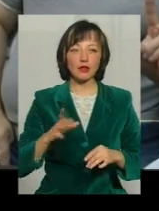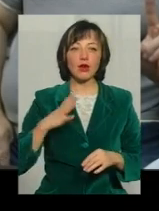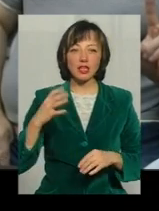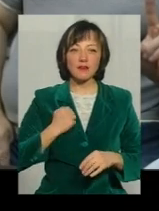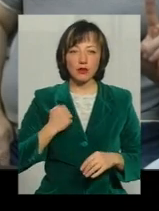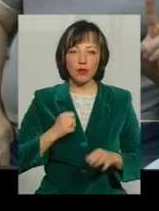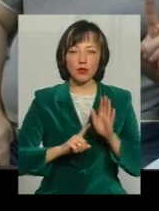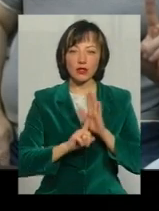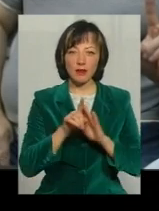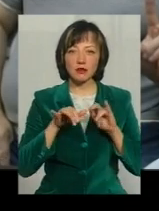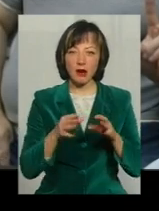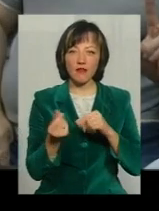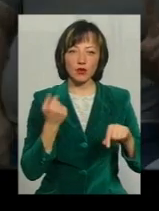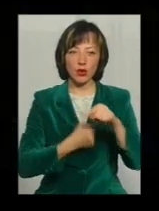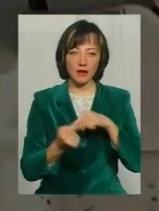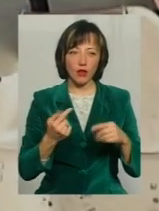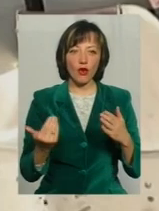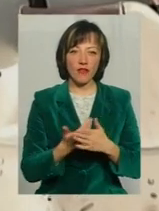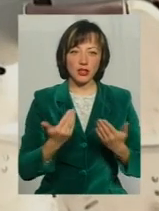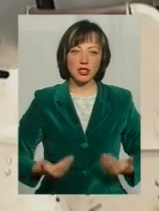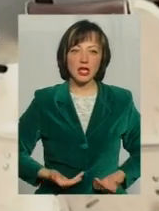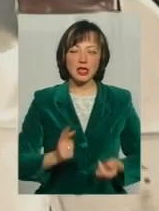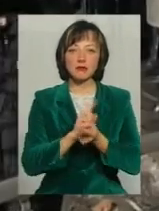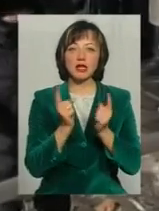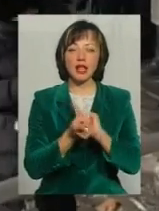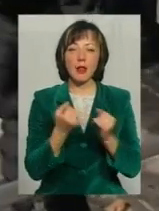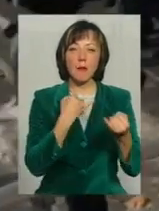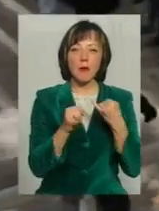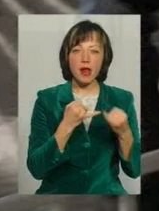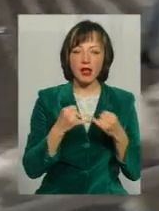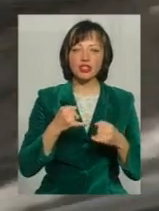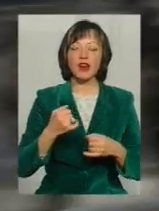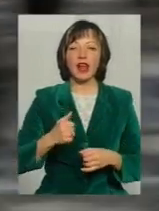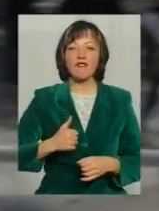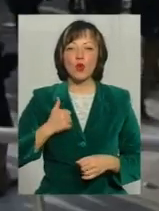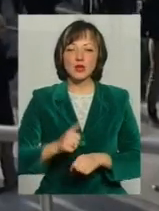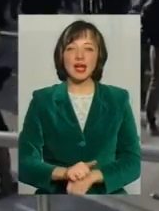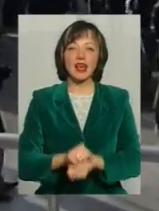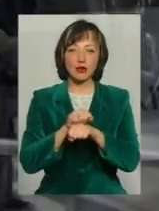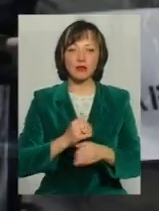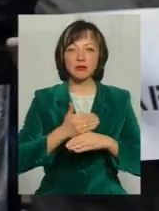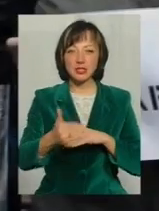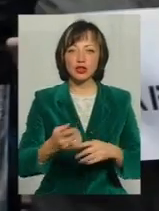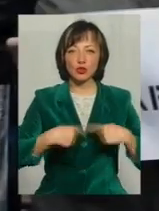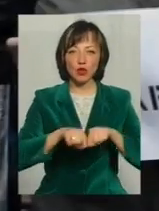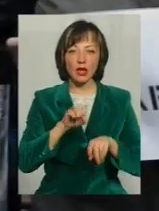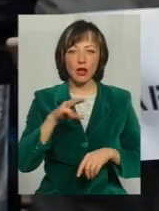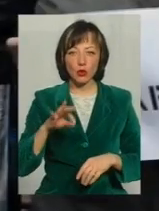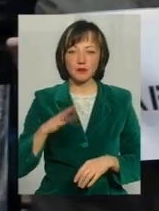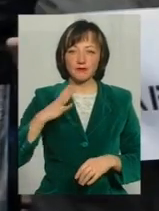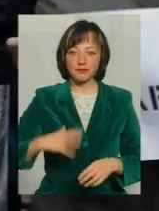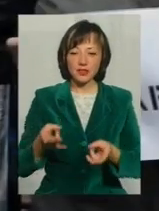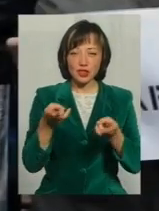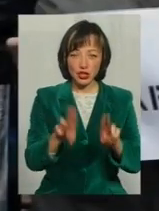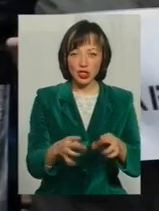справу в сфері торгівлі Немов нове життя Його змінили помаранчева та революція гідності Пізніше зона АТО Змусили залишити